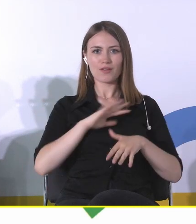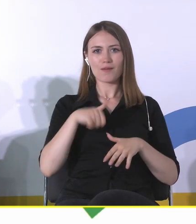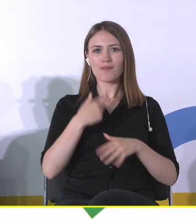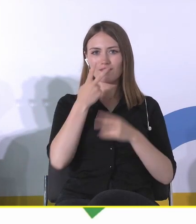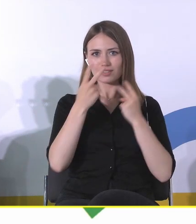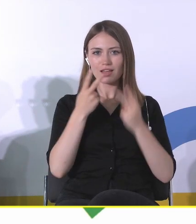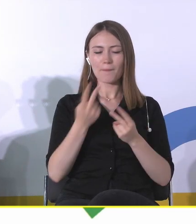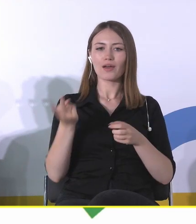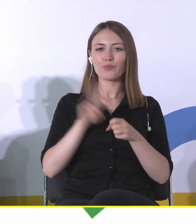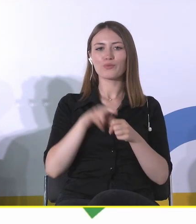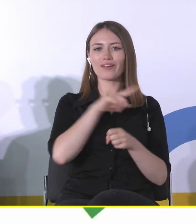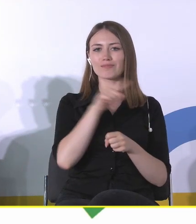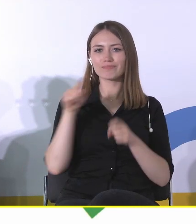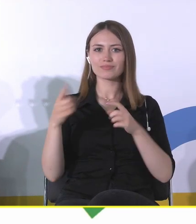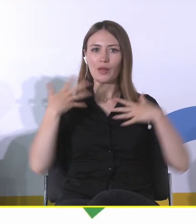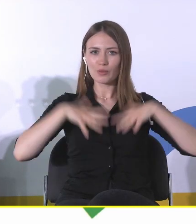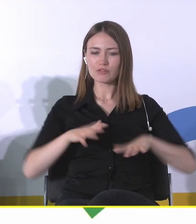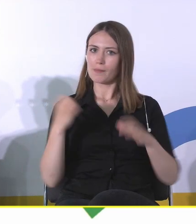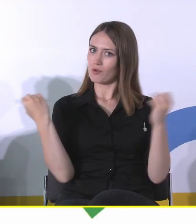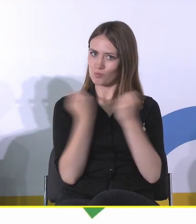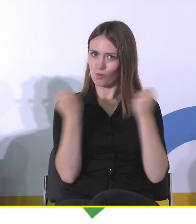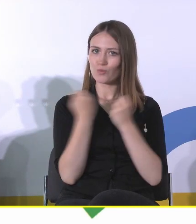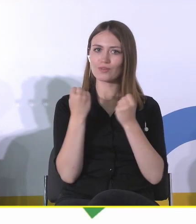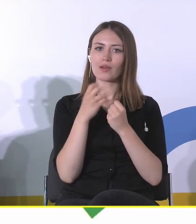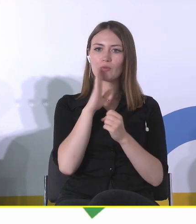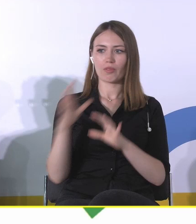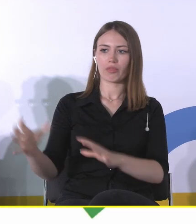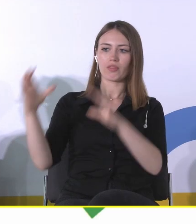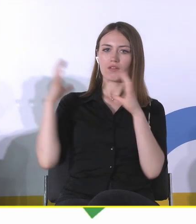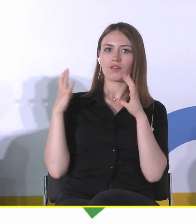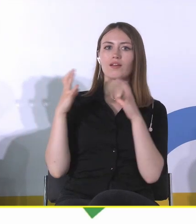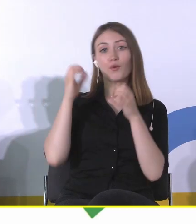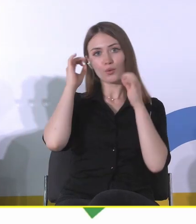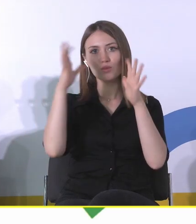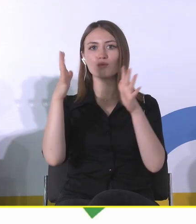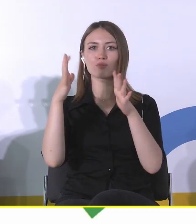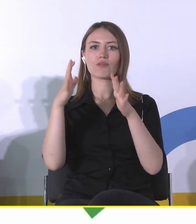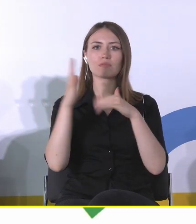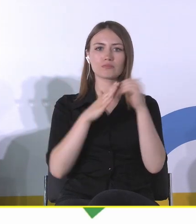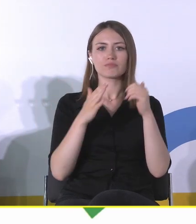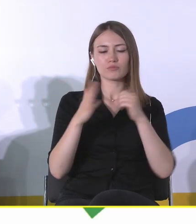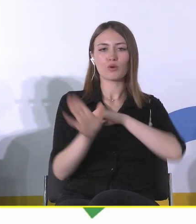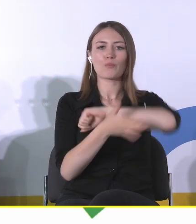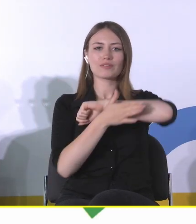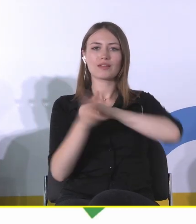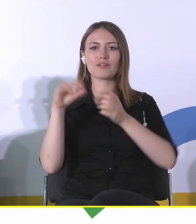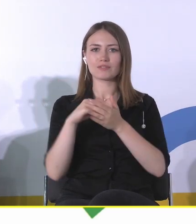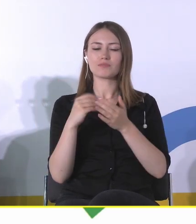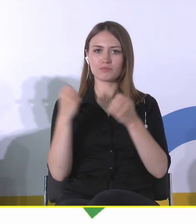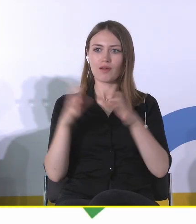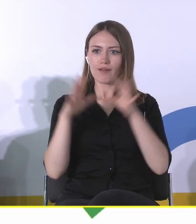tożsamością bardzo mocną, taką narzuconą, czy kulturową, zbudowaną gdzieś w oparciu o jakąś silniejszą narrację, szerszą,